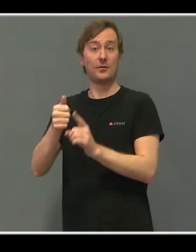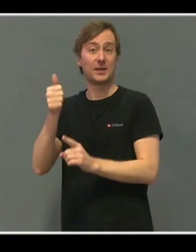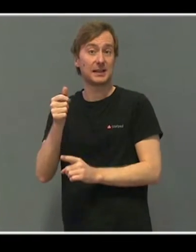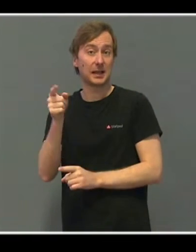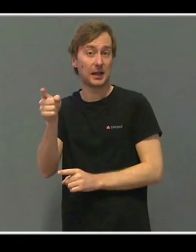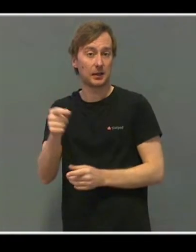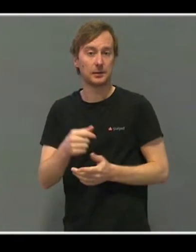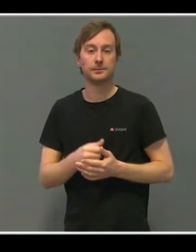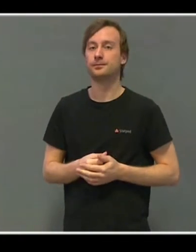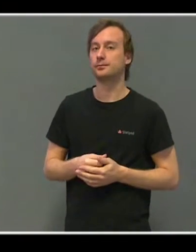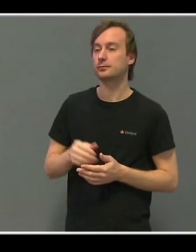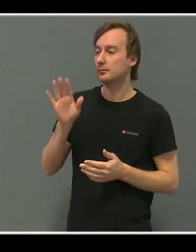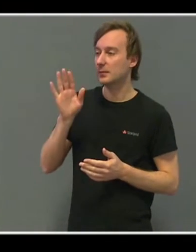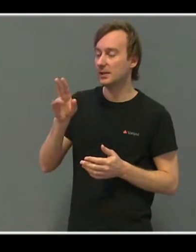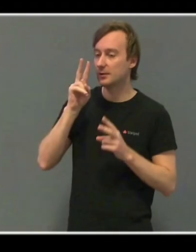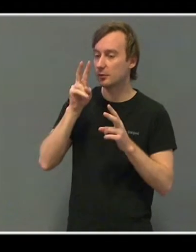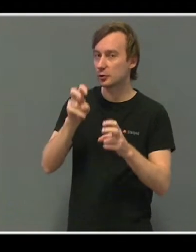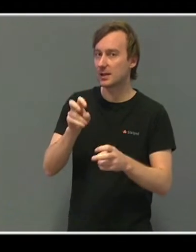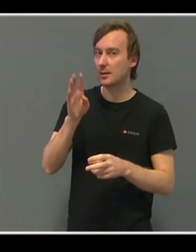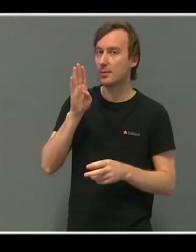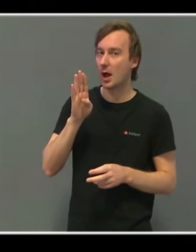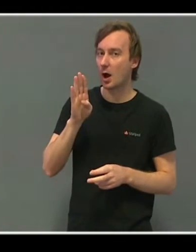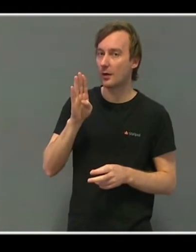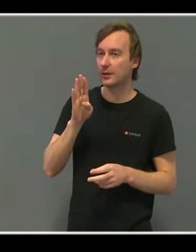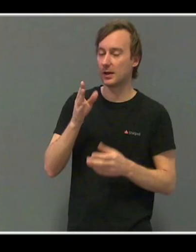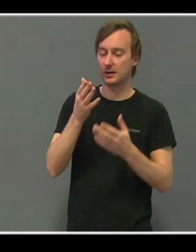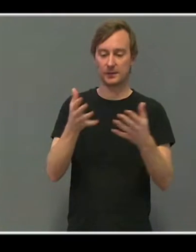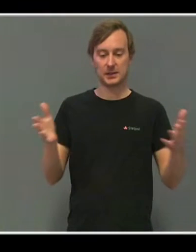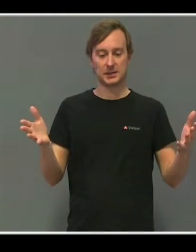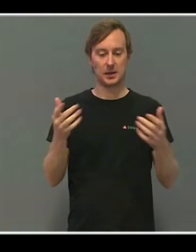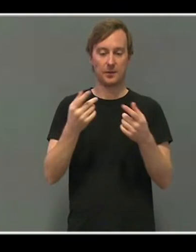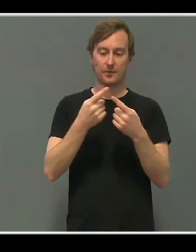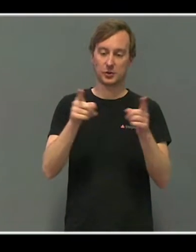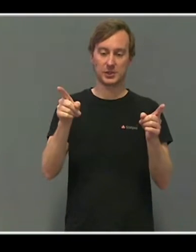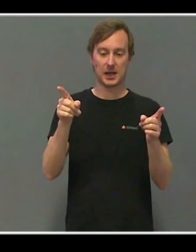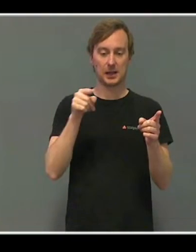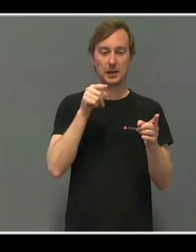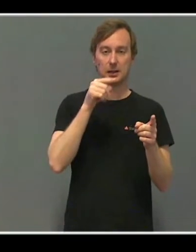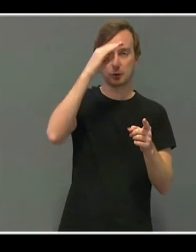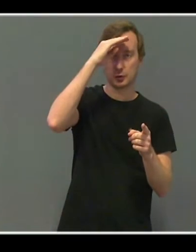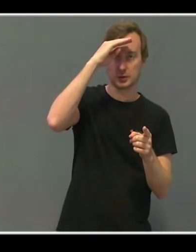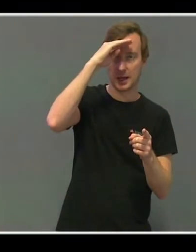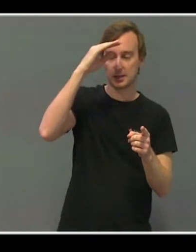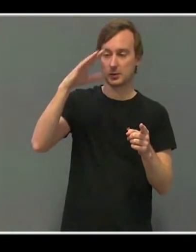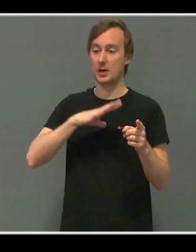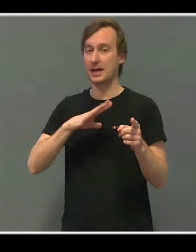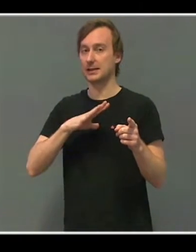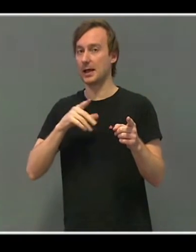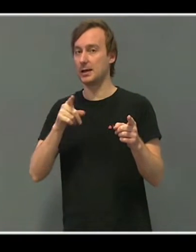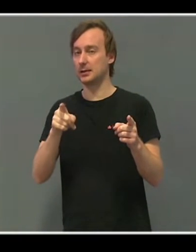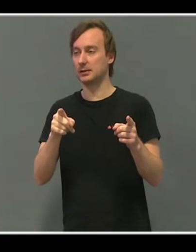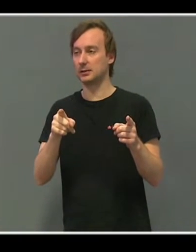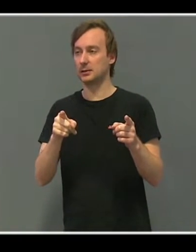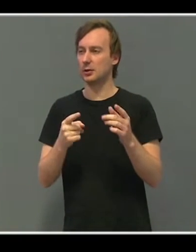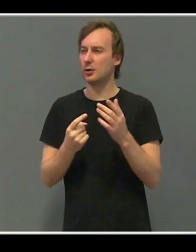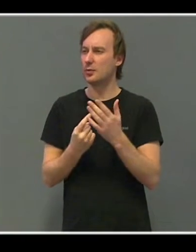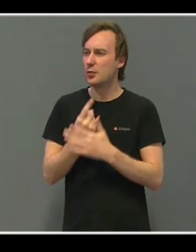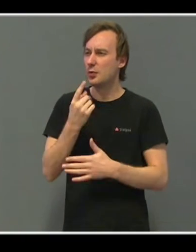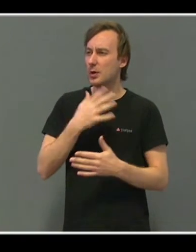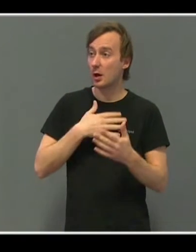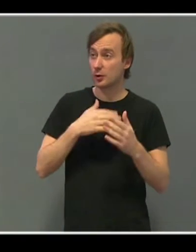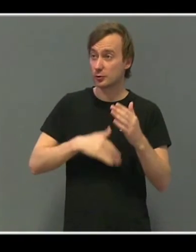Beaste, den viste jo en forskjell på gutter og på jenter, og som du knyttet kanskje litt til det her det sosiale.